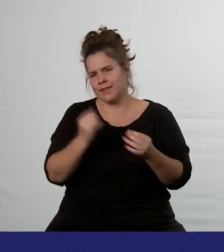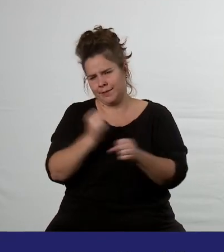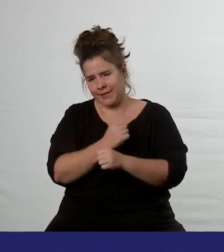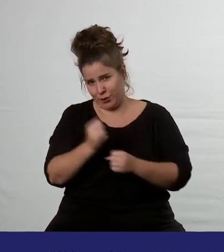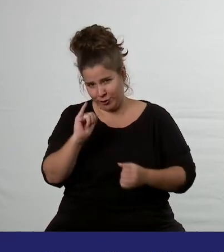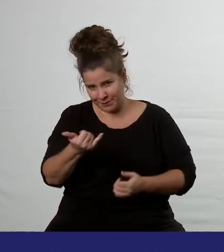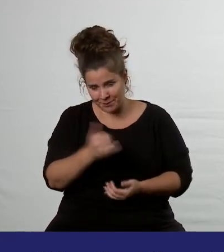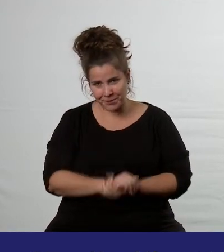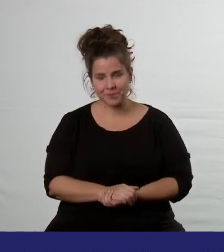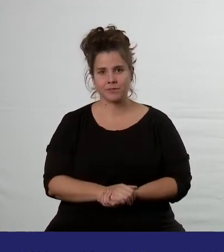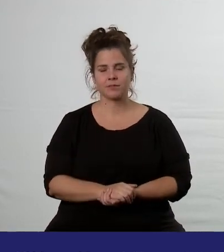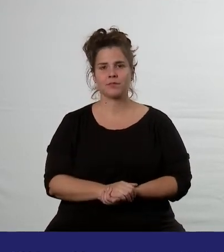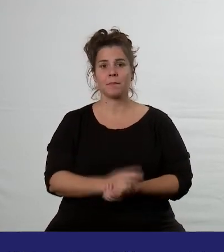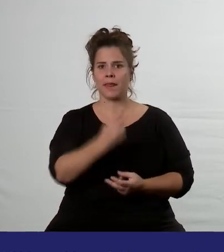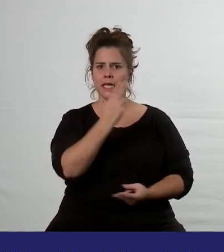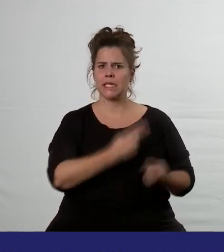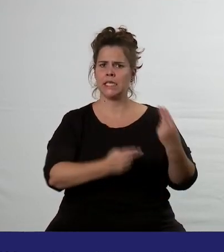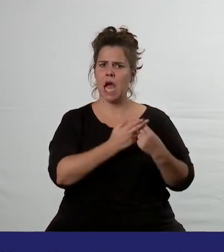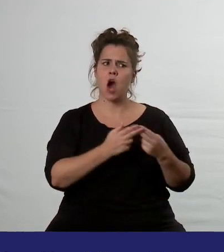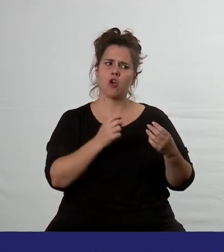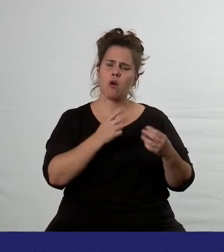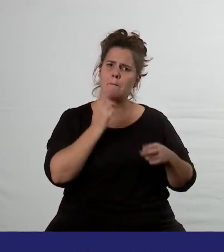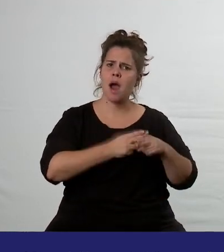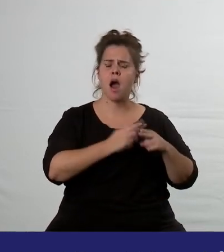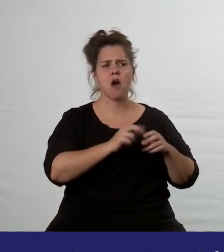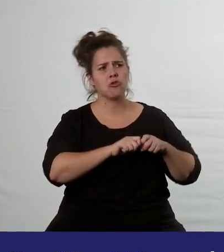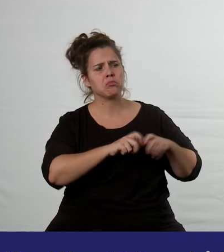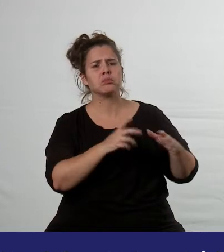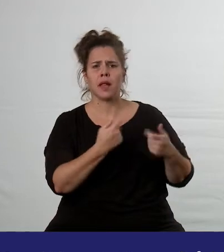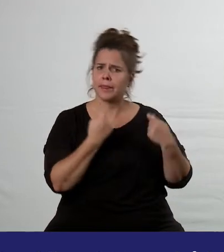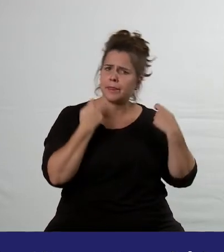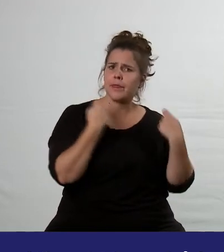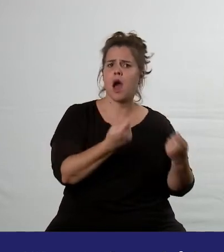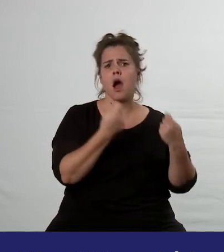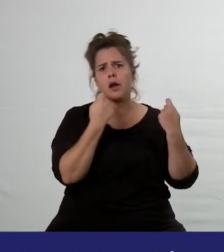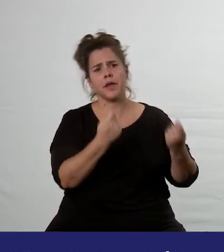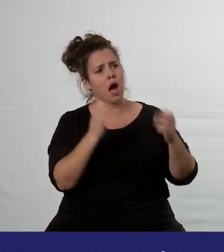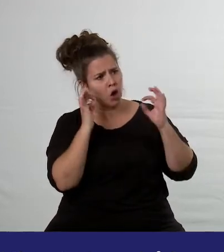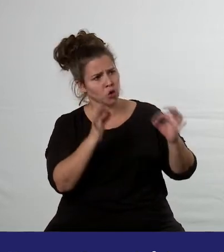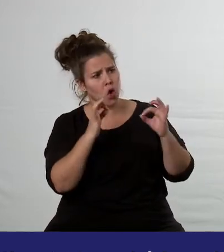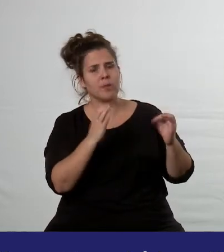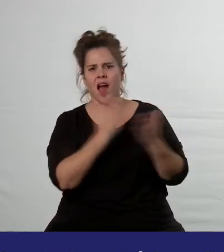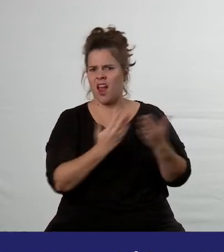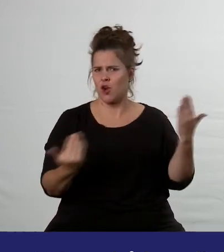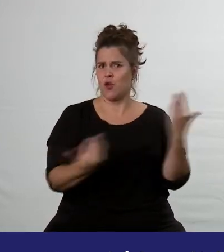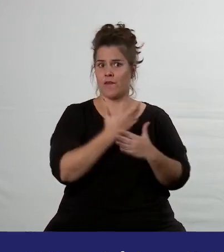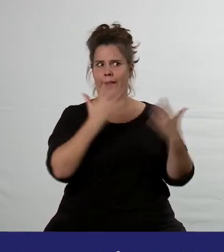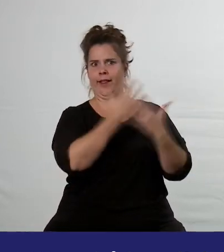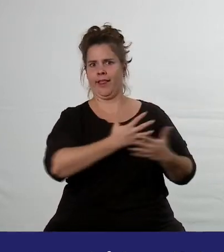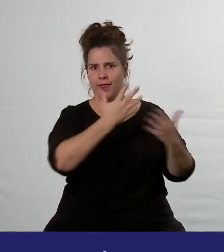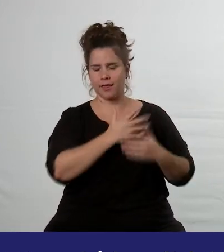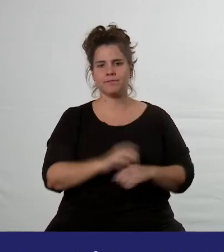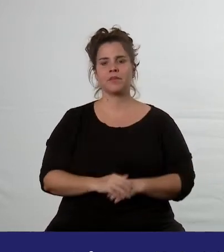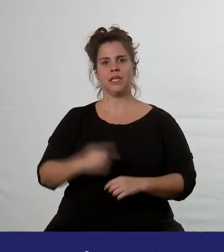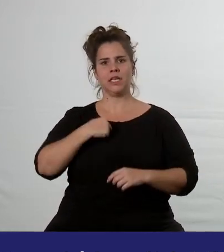Na jaře nebylo pacientů s koronavirem až tolik, ale vše bylo nové a zdálo se nám to těžké. Já osobně